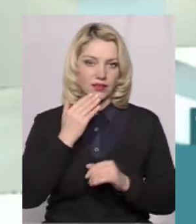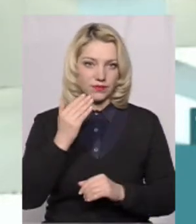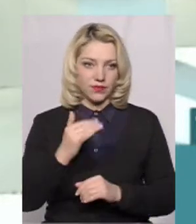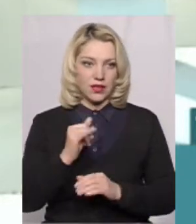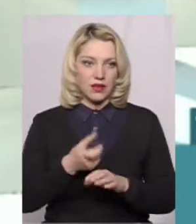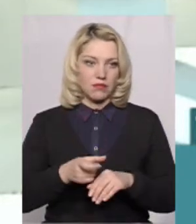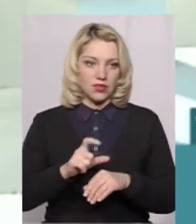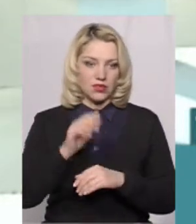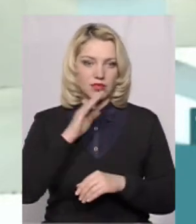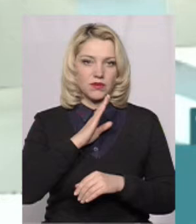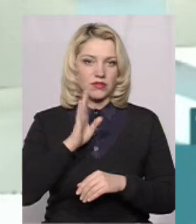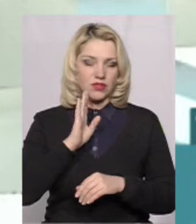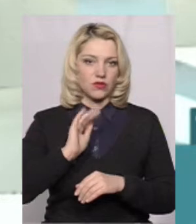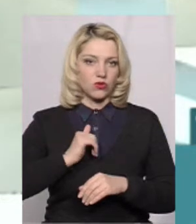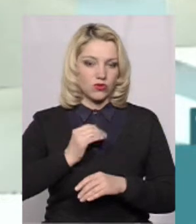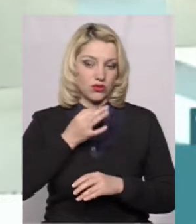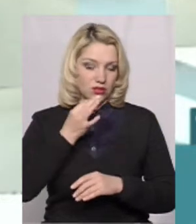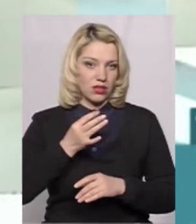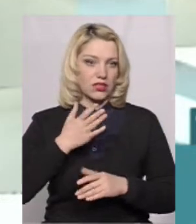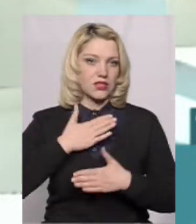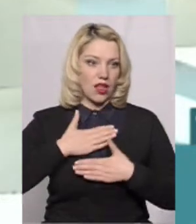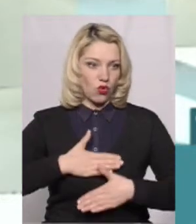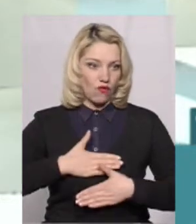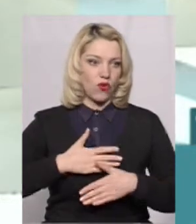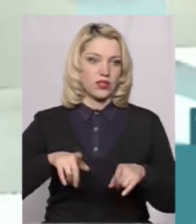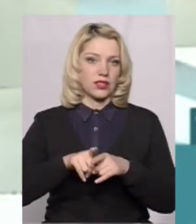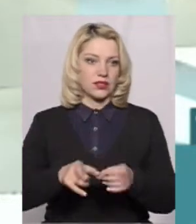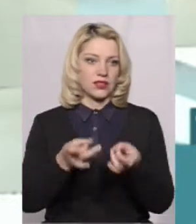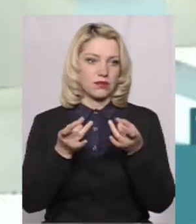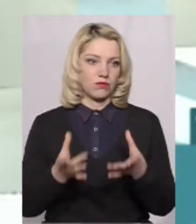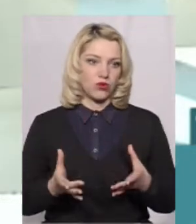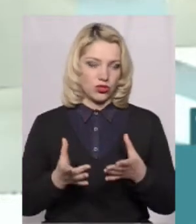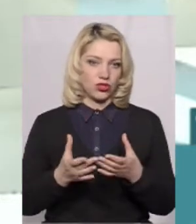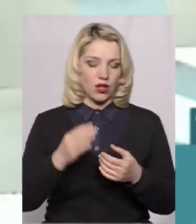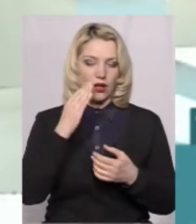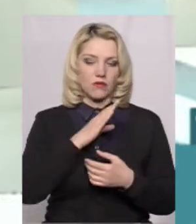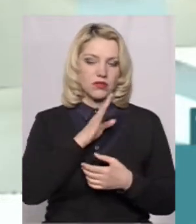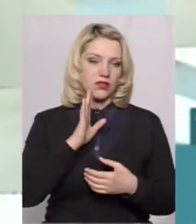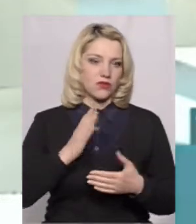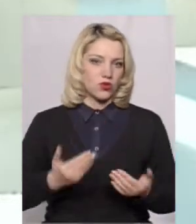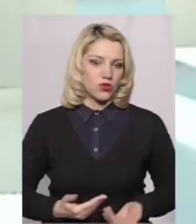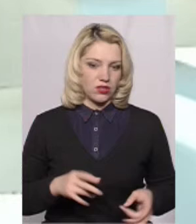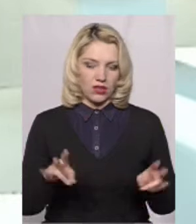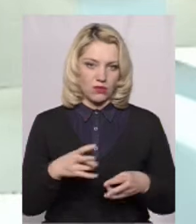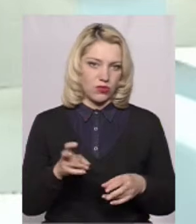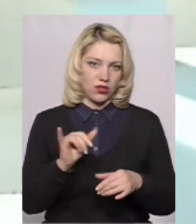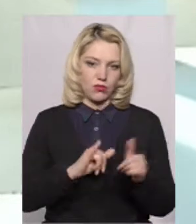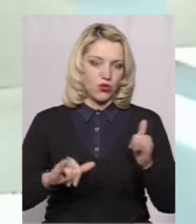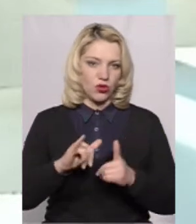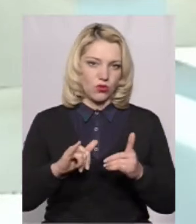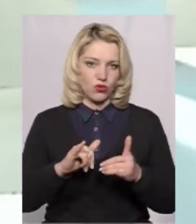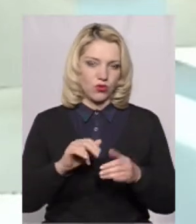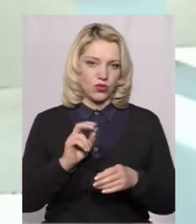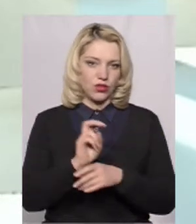більшість батьків, хочу сказати, задоволена таким спрощенням, можна сказати, батьківського життя. Їм не потрібно нікуди йти з документами,